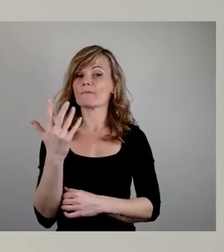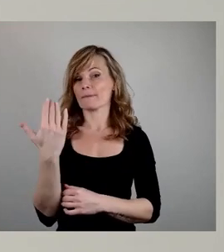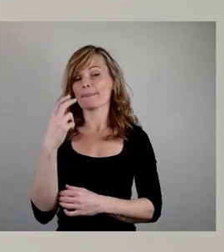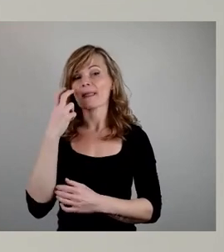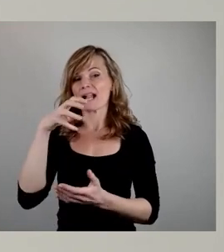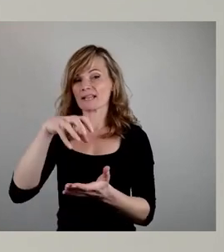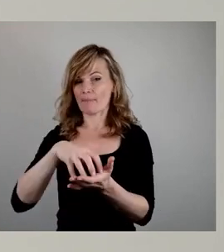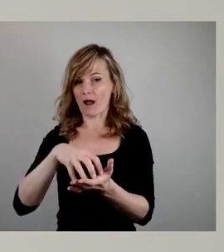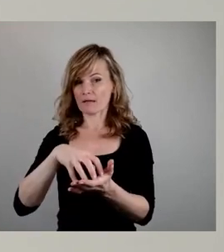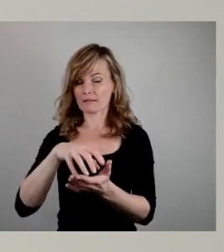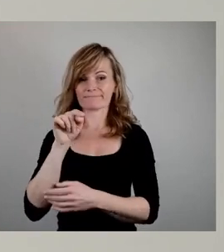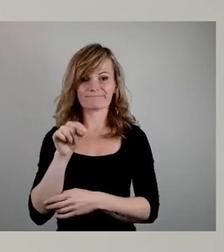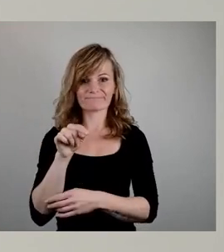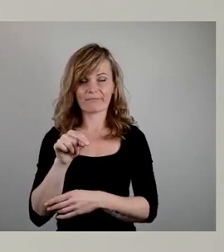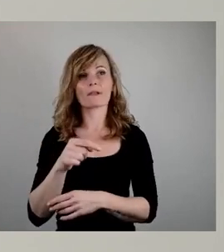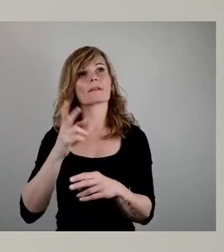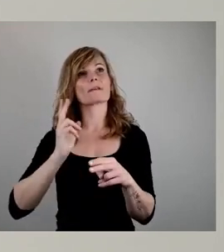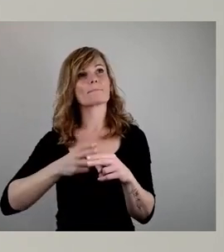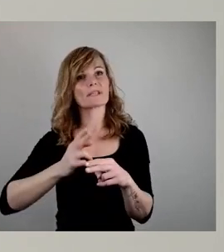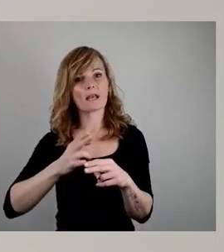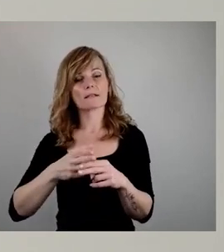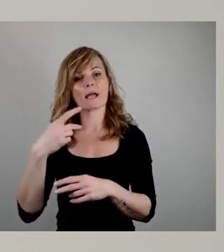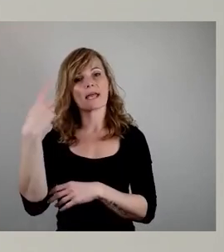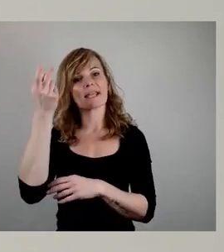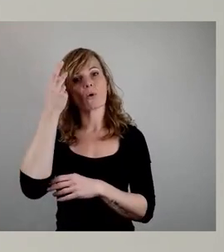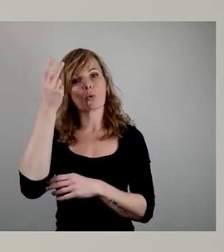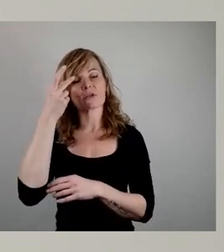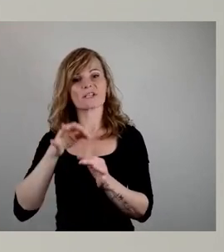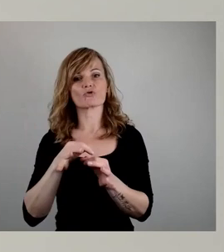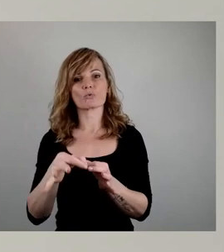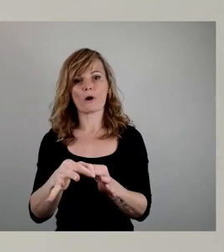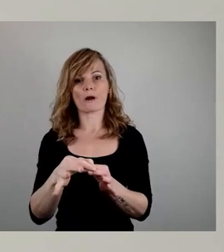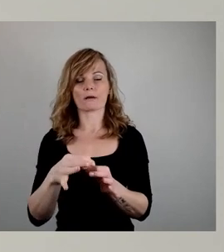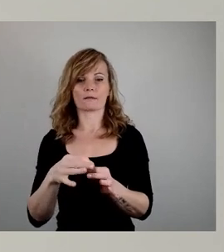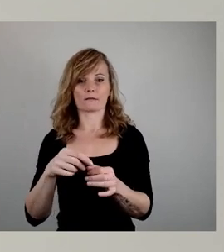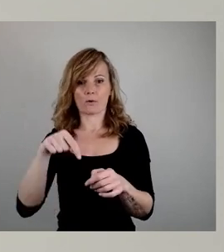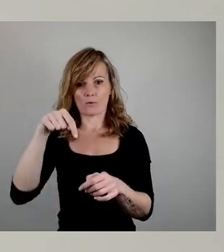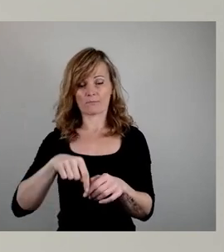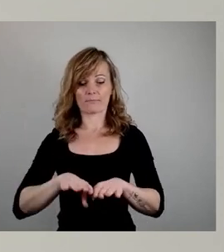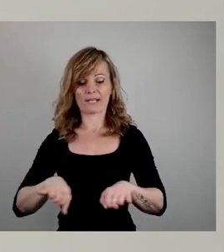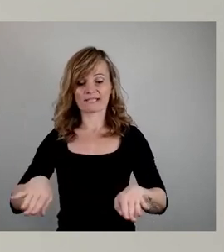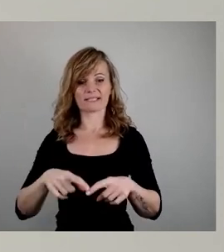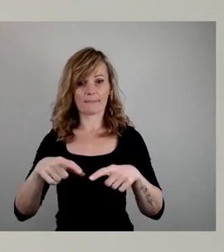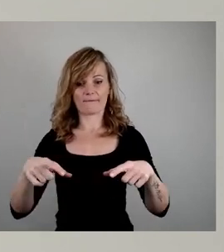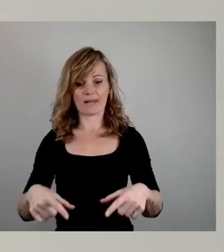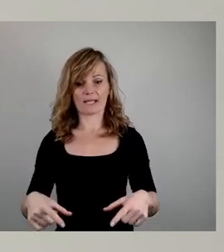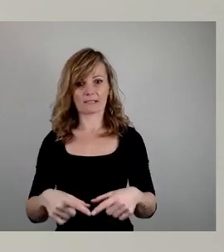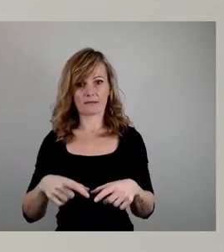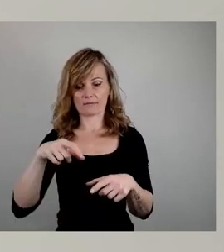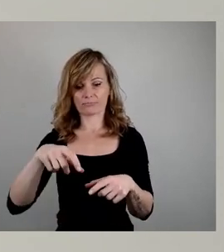eine metallerne Erinnerungsspur im Pflaster des Platzes eingelassen wurde vom Künstler Einhard